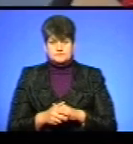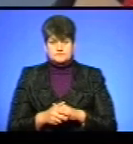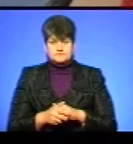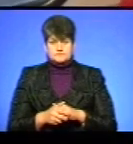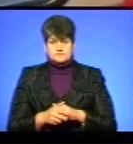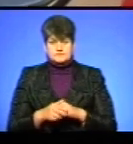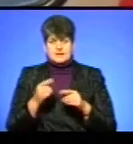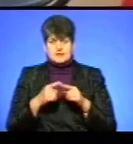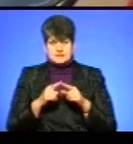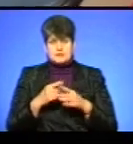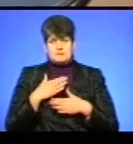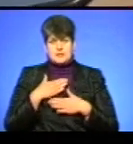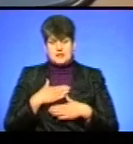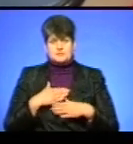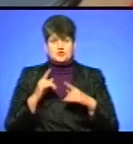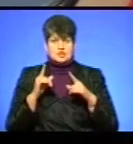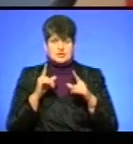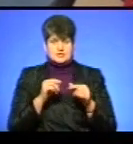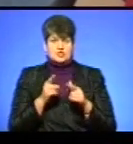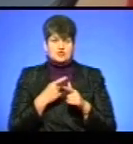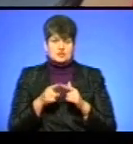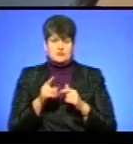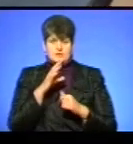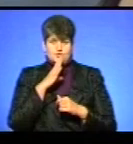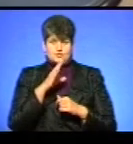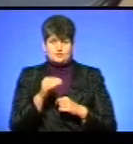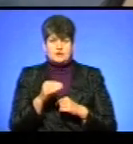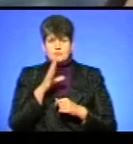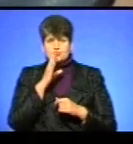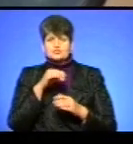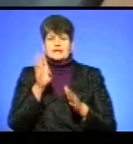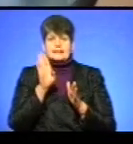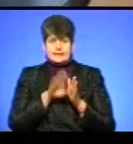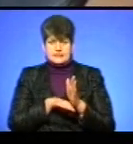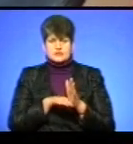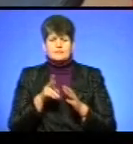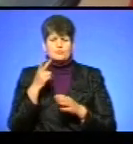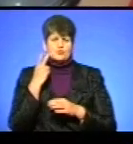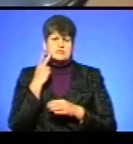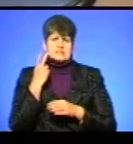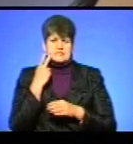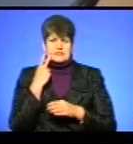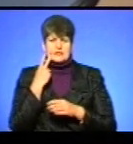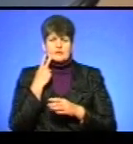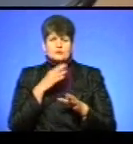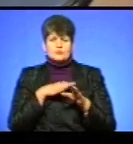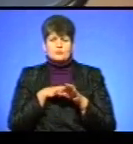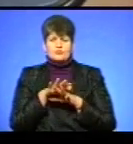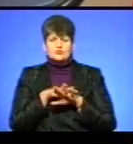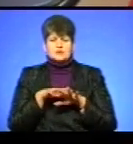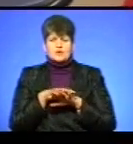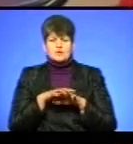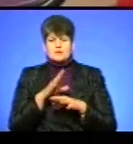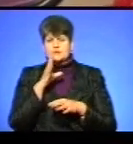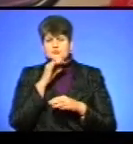Це набагато приємніше їздити, ніж в маршрутках. В маршрутках набагато гірші, постійно куча народу, маршрутки